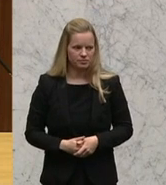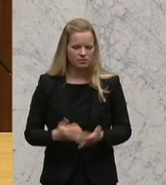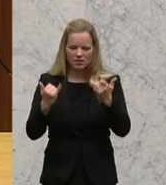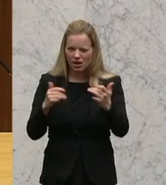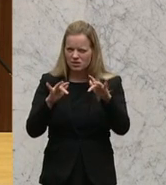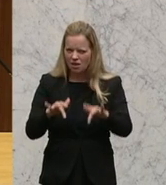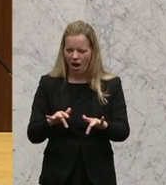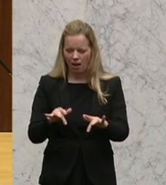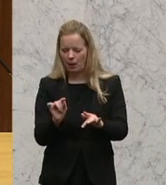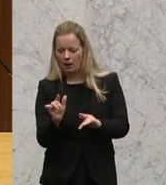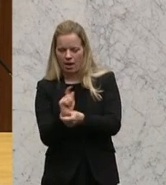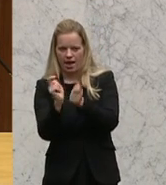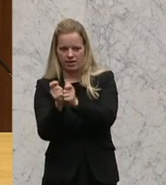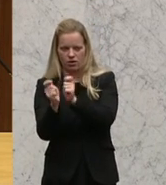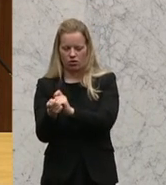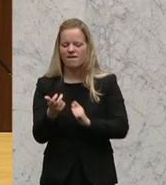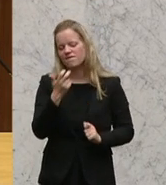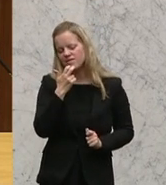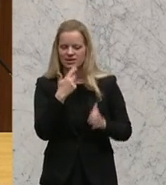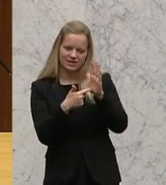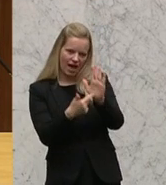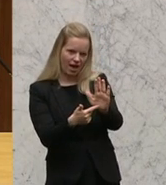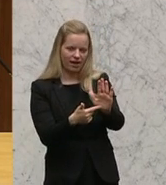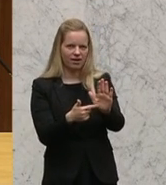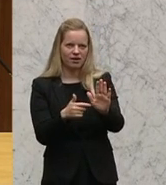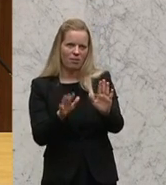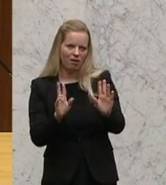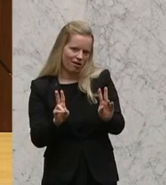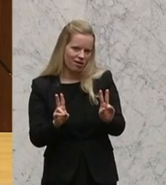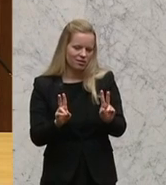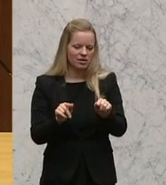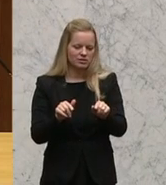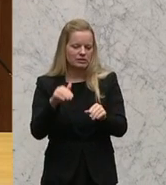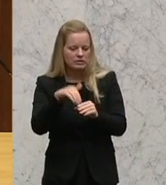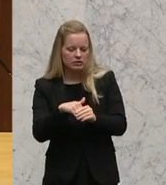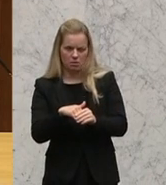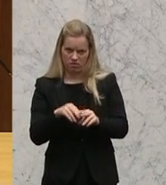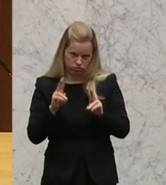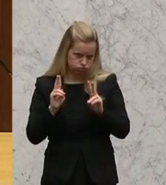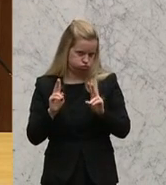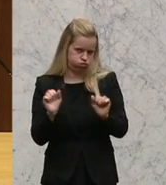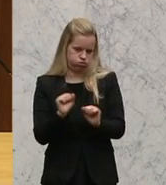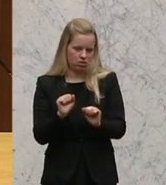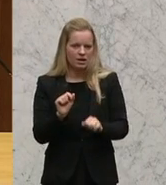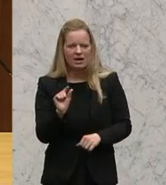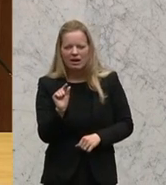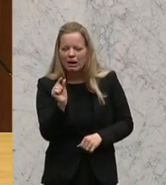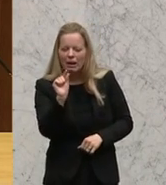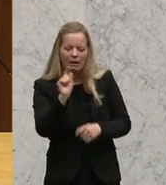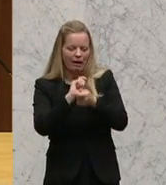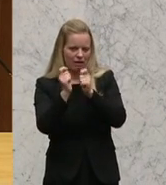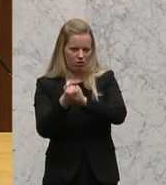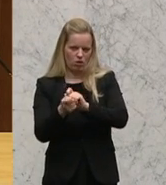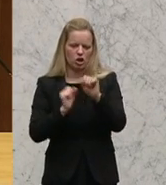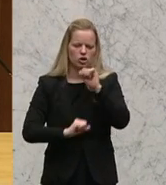ein wenig den Schein warnen und davon ablenken, dass es massiv bedenklich ist, was Sie hier machen. Sie wollen kleine Änderungen, die Notstandsverordnungen sollen jetzt